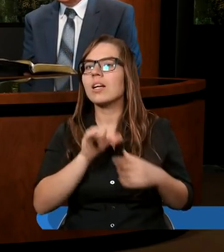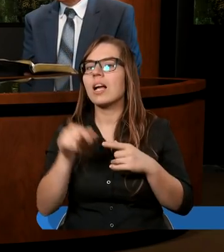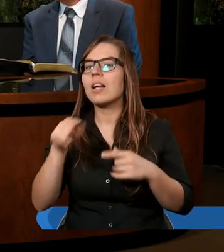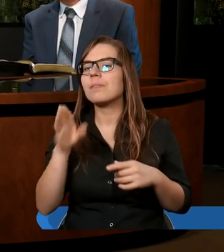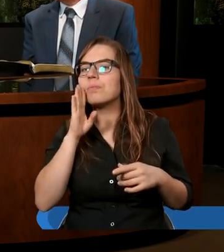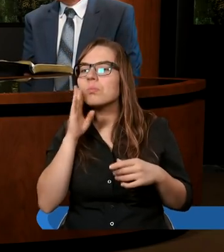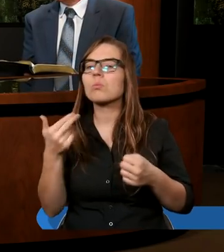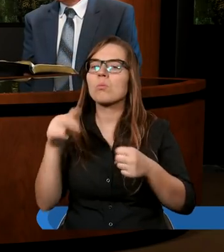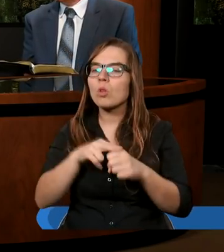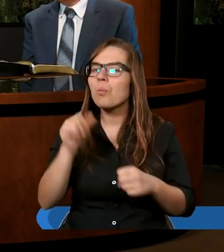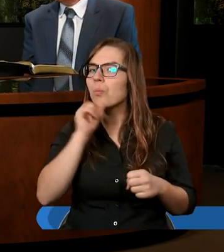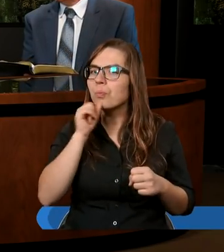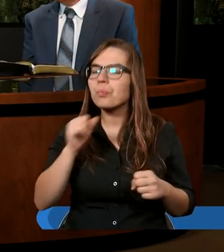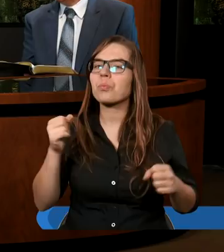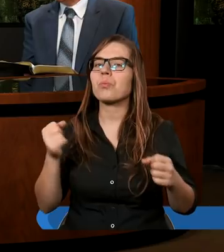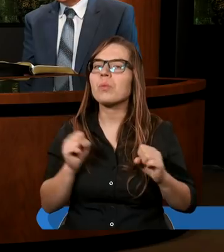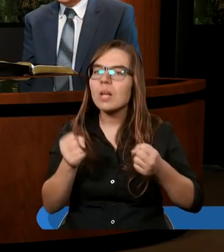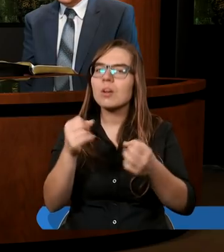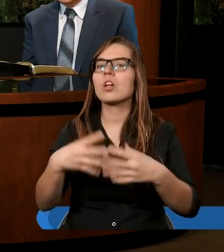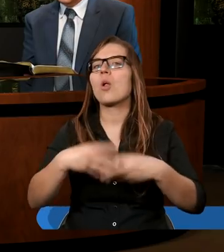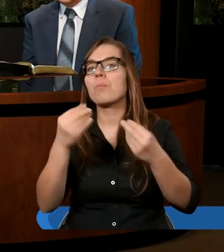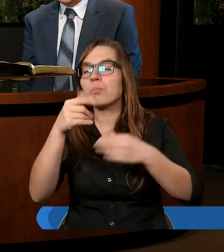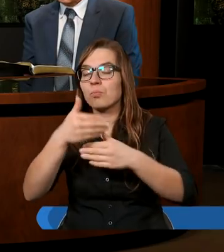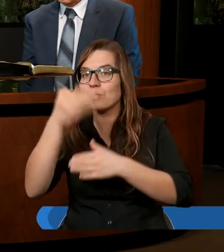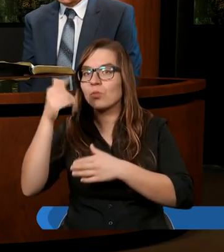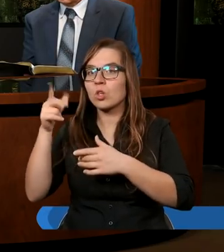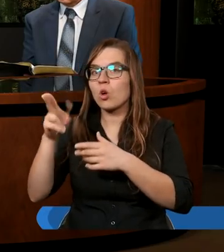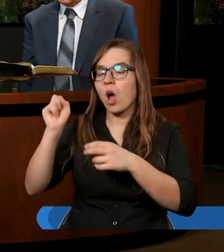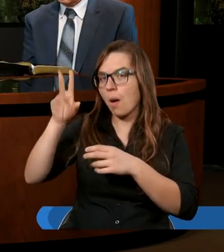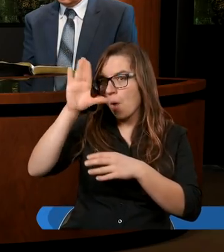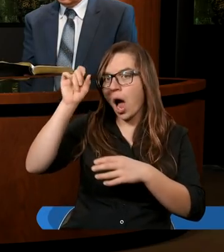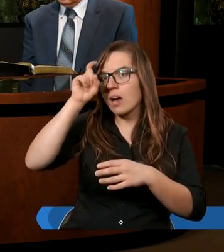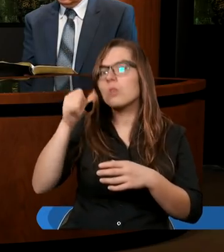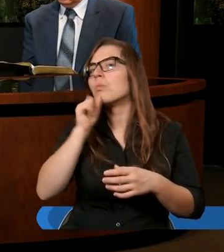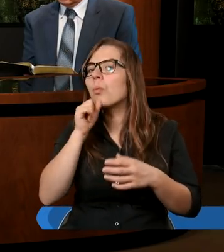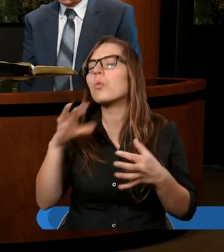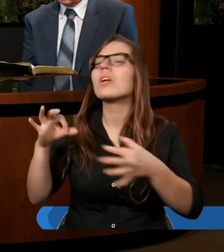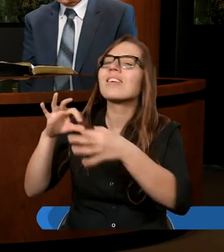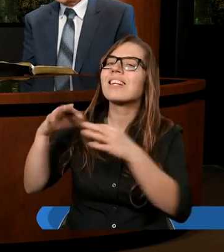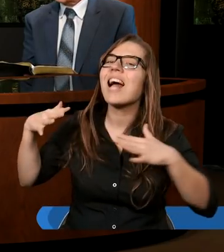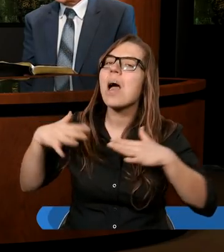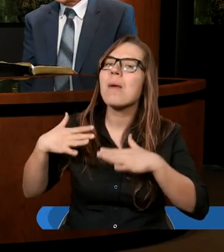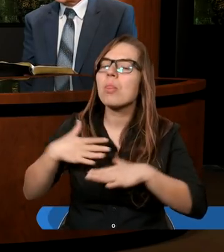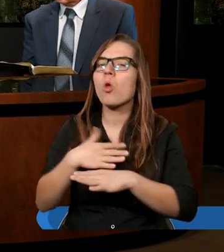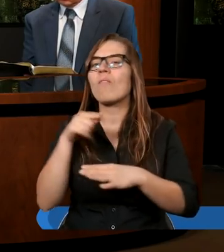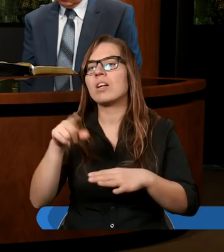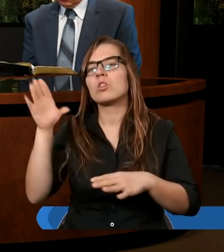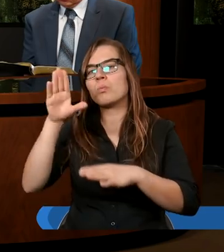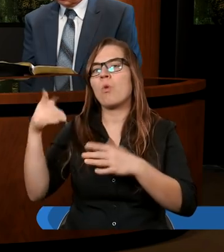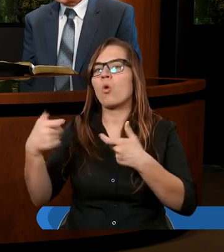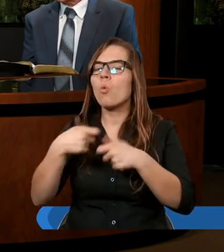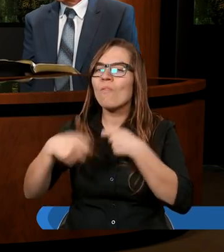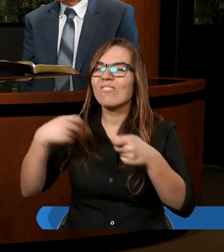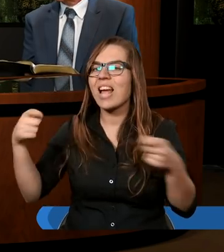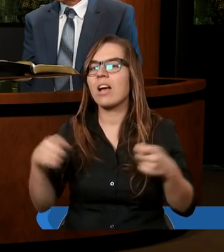jest jakby tym, który buduje most, który został rozwalony między Bogiem a człowiekiem. On właściwie jest tym mostem. On jest, tak jak pisze